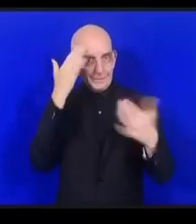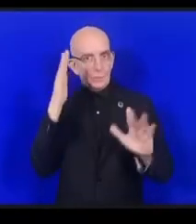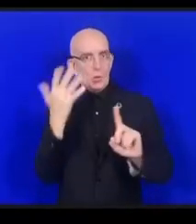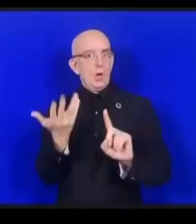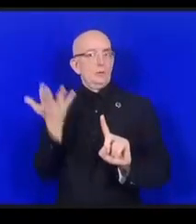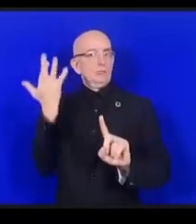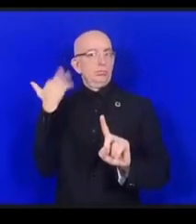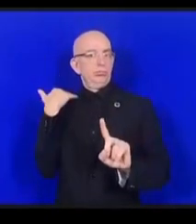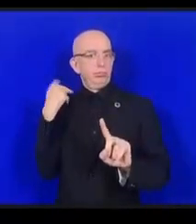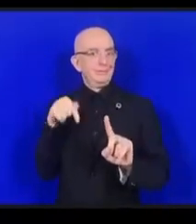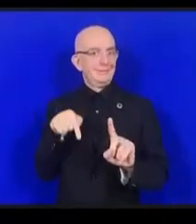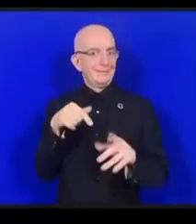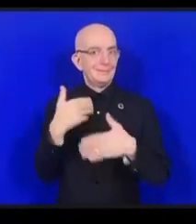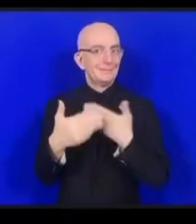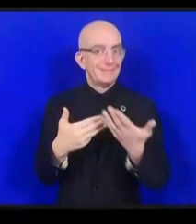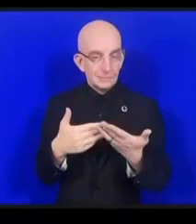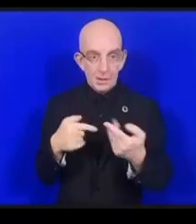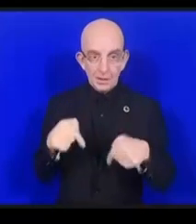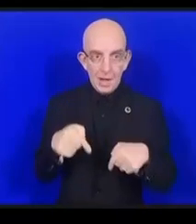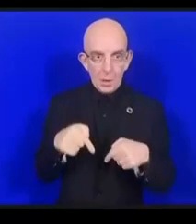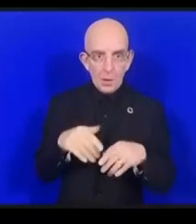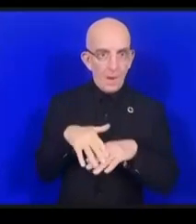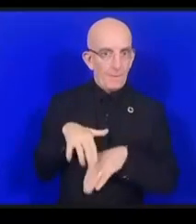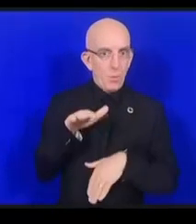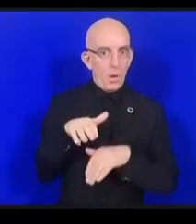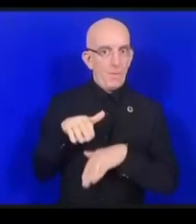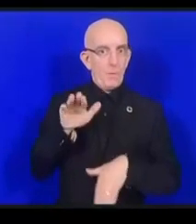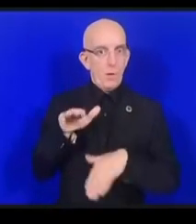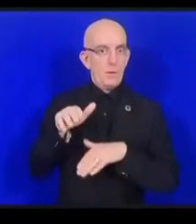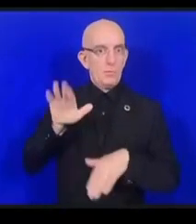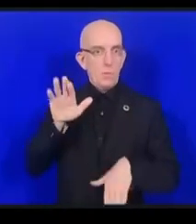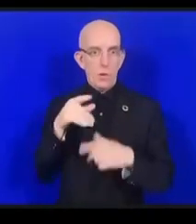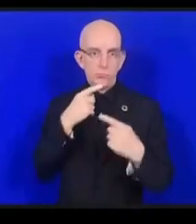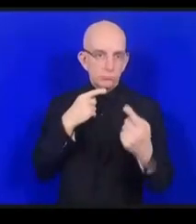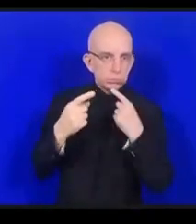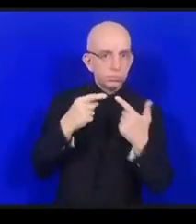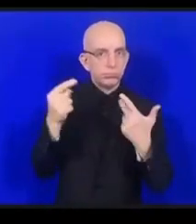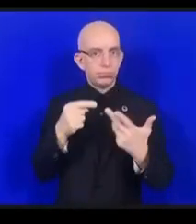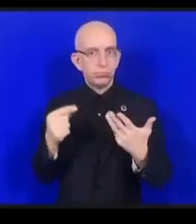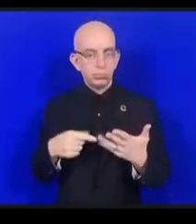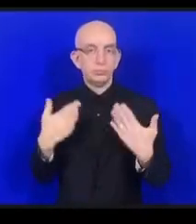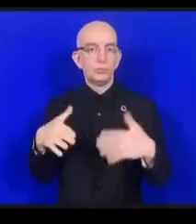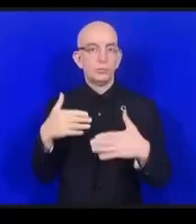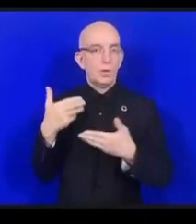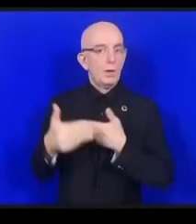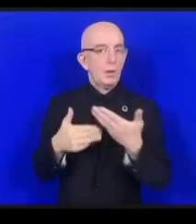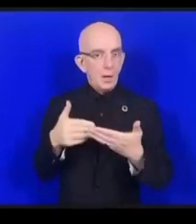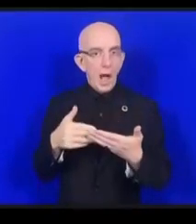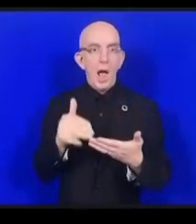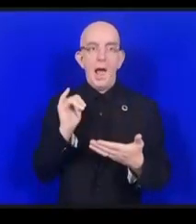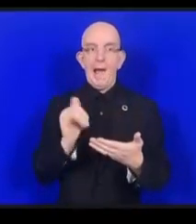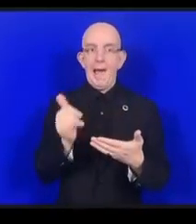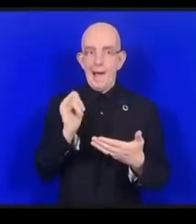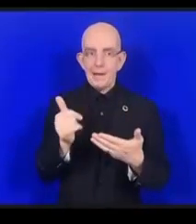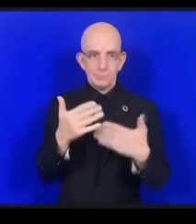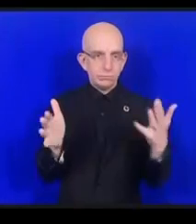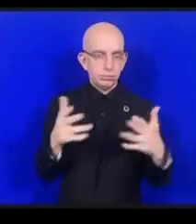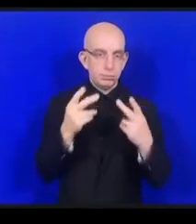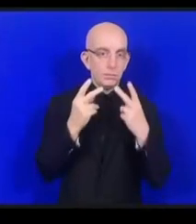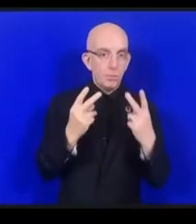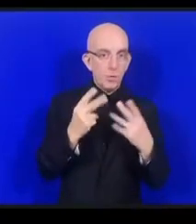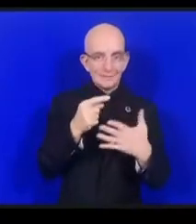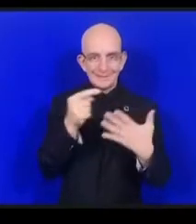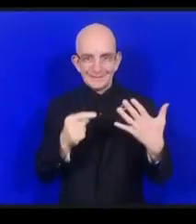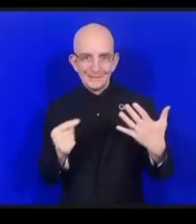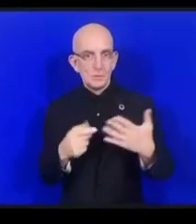cela et en fait on s'est rendu compte que ce qui était très important c'était de voir comment elles ces choses allaient avoir une interaction avec